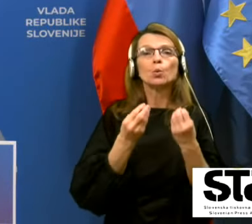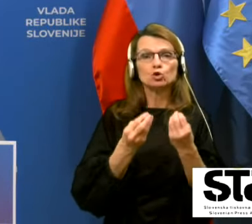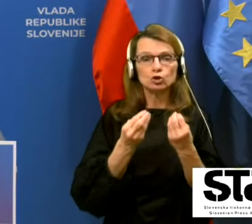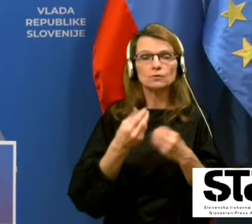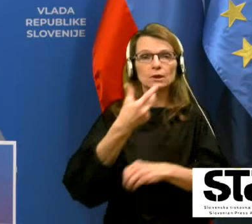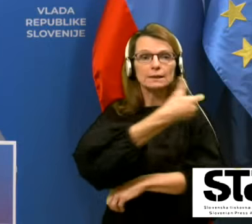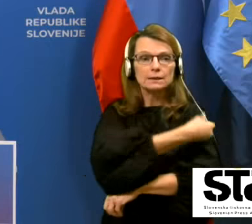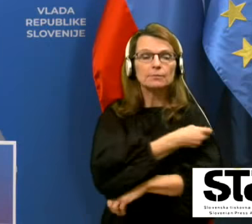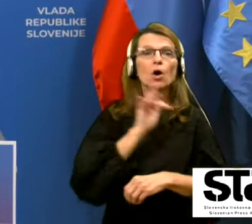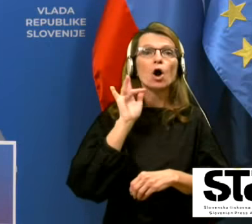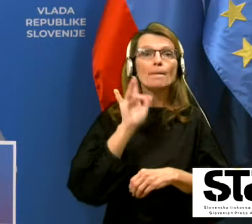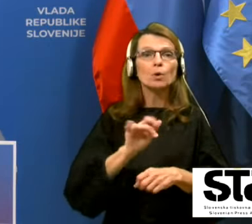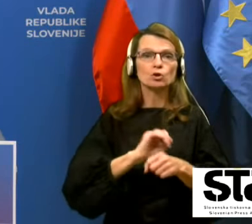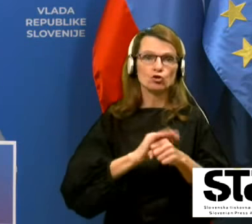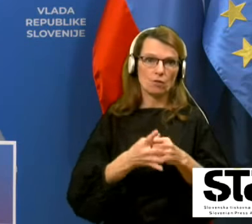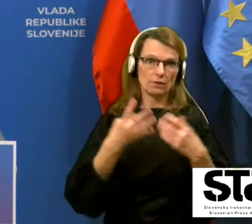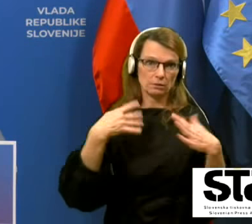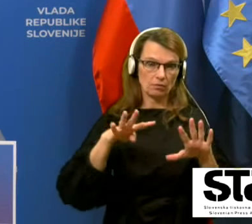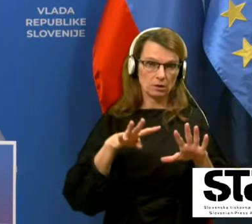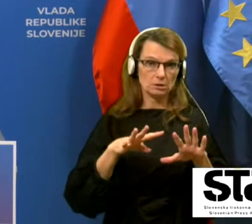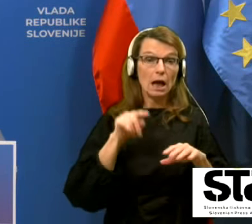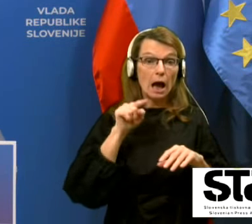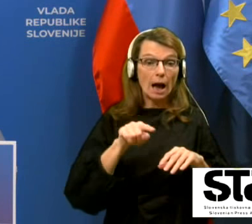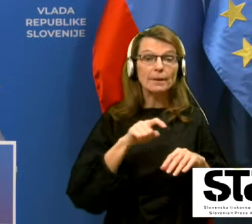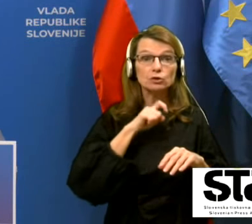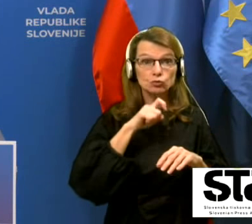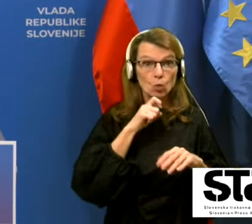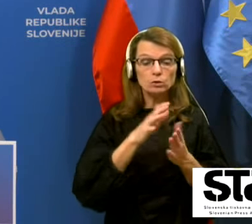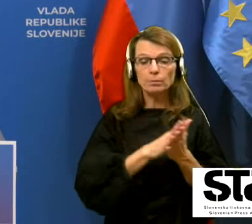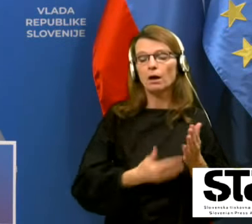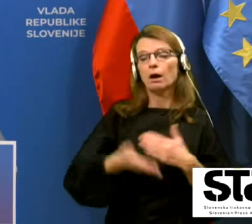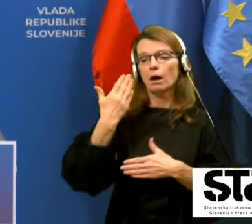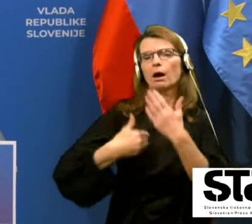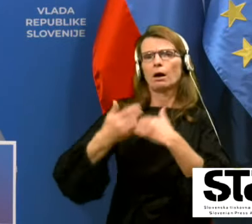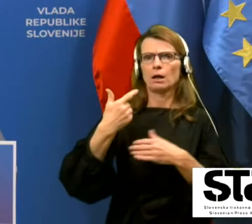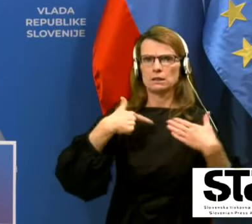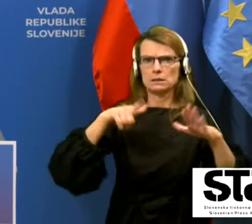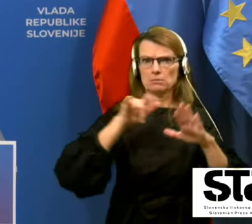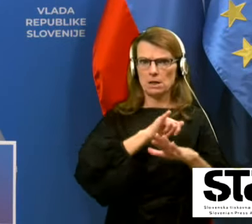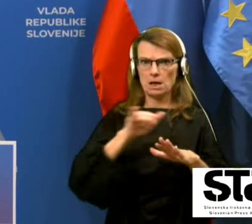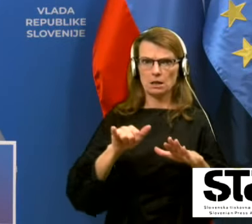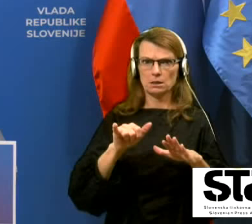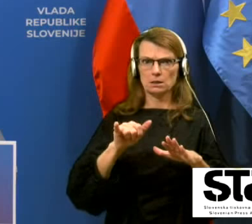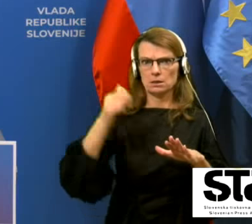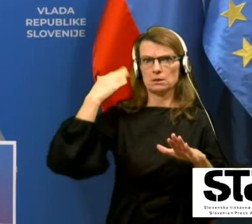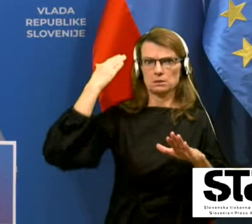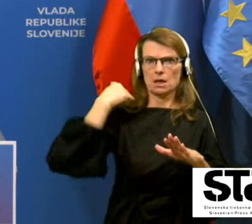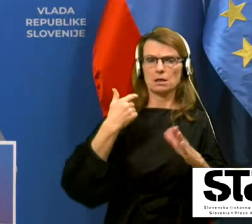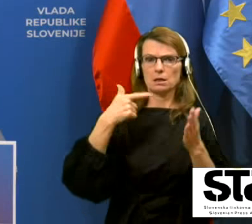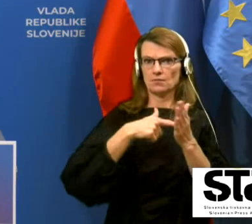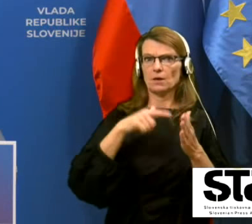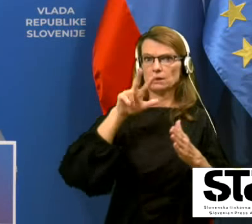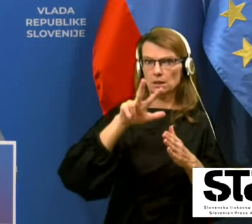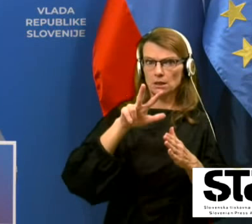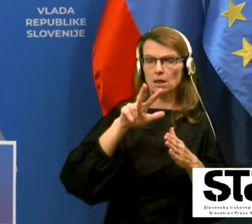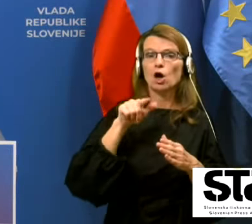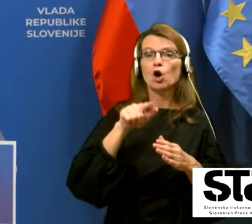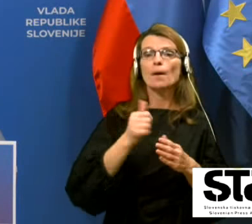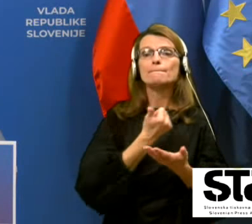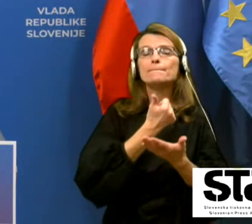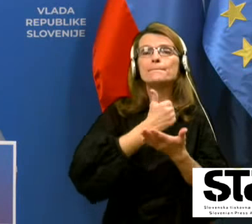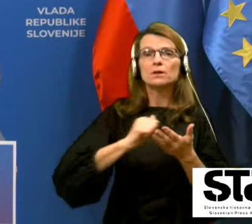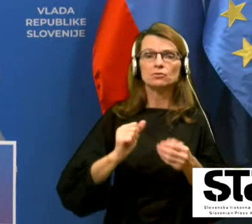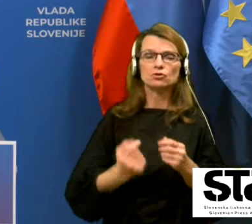-19. Ampak zgodba se je začela vsaj sedemnaest let nazaj, leta 2003, ko je prišel prvi SARS-CoV-1